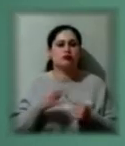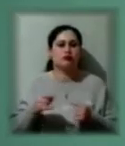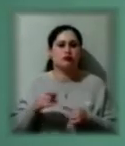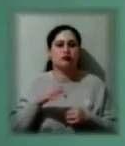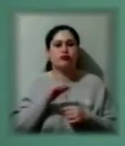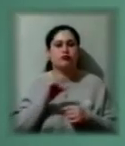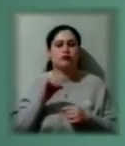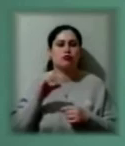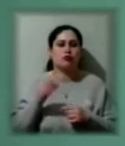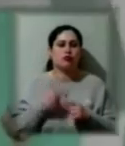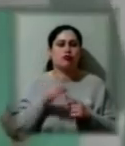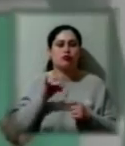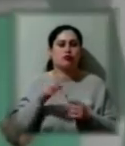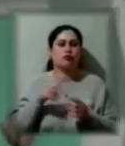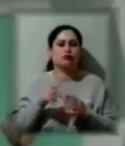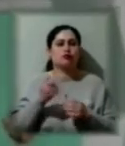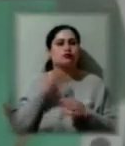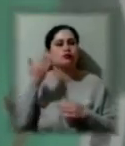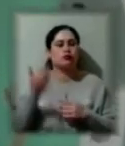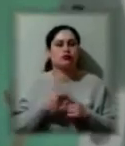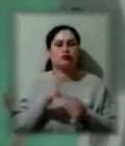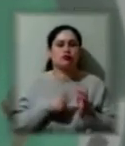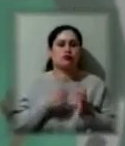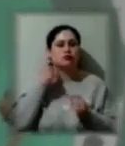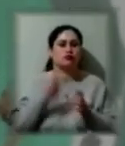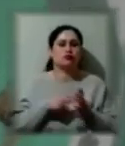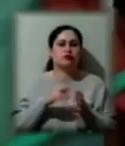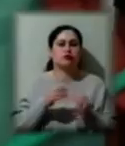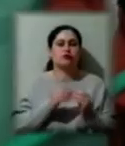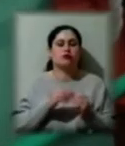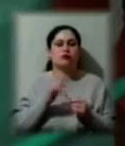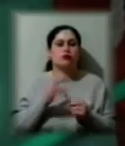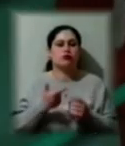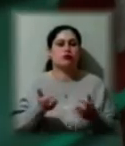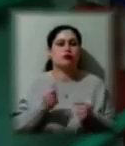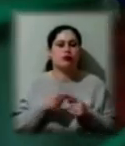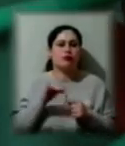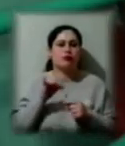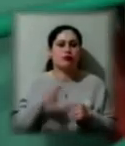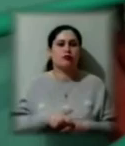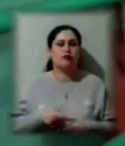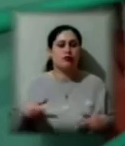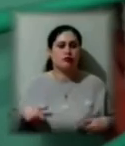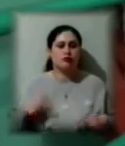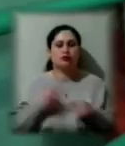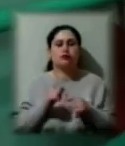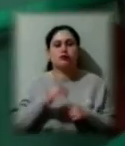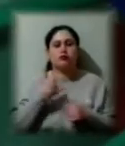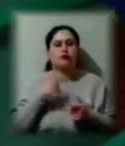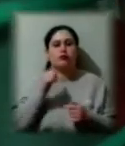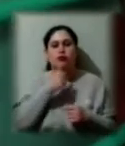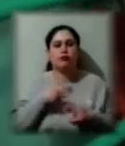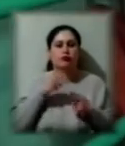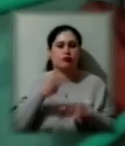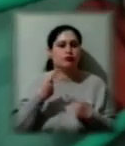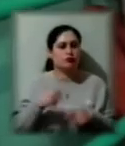Артем пішов трохи далі. У шість років він здав на десятий дан, отримав помаранчевий пояс. Цього року ми перейшли до основної групи, яка стала